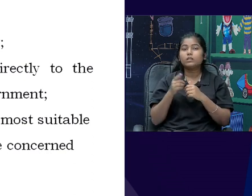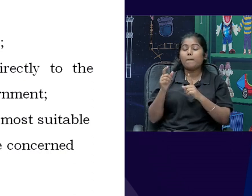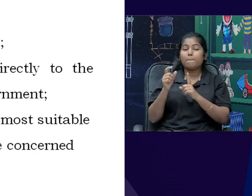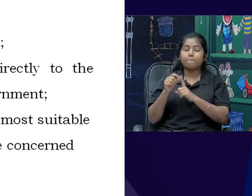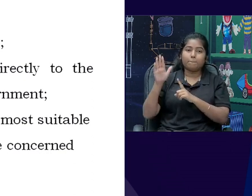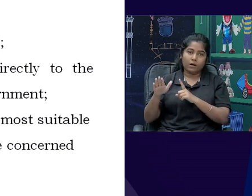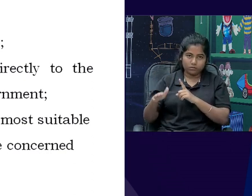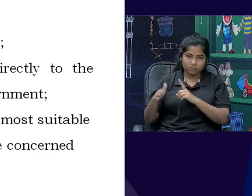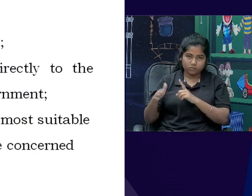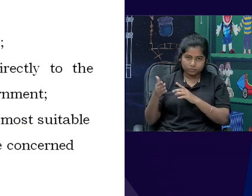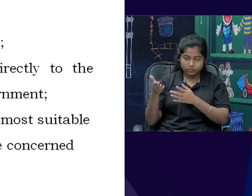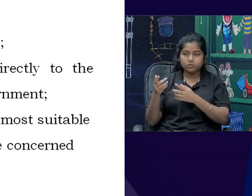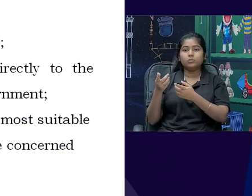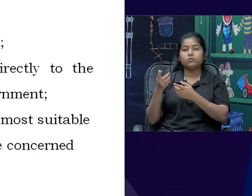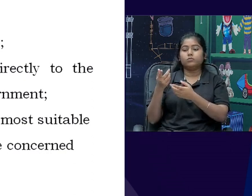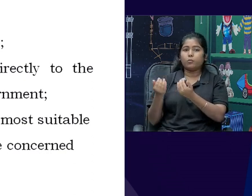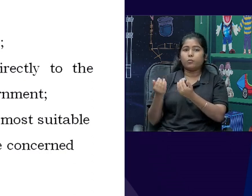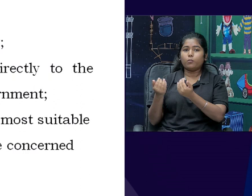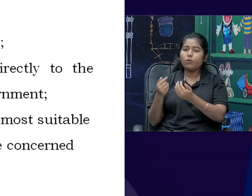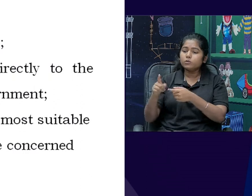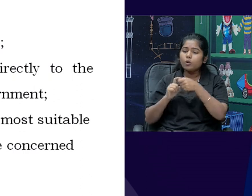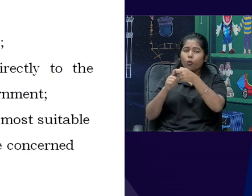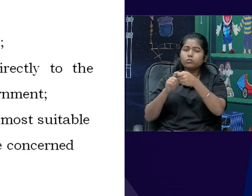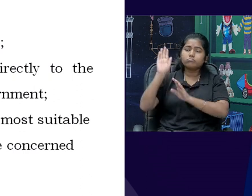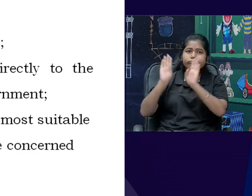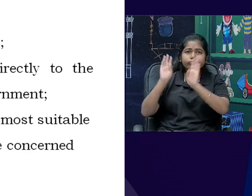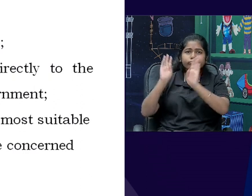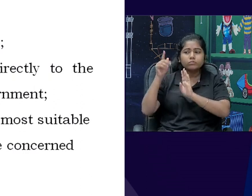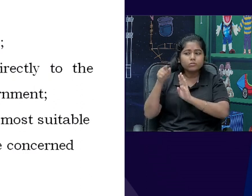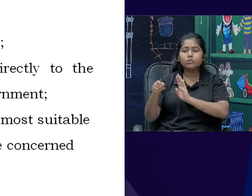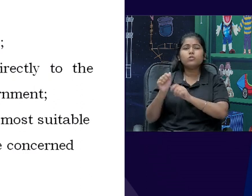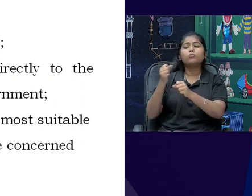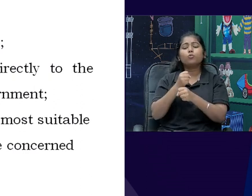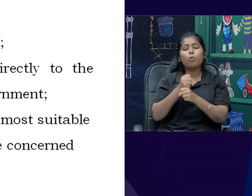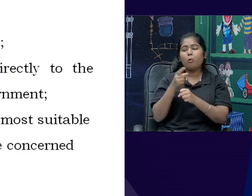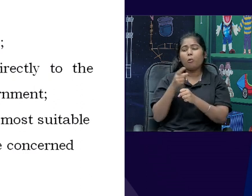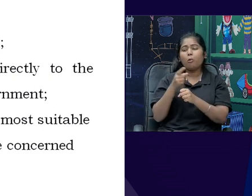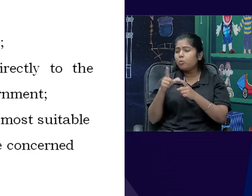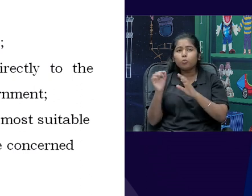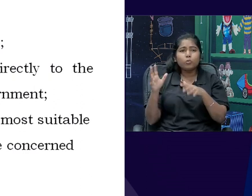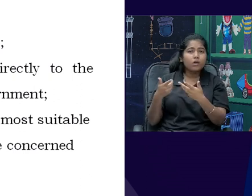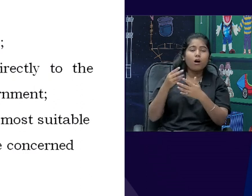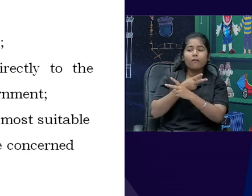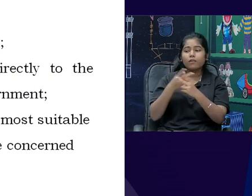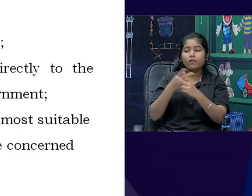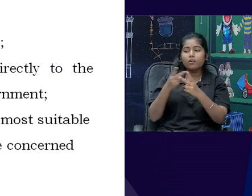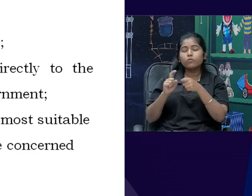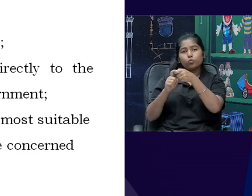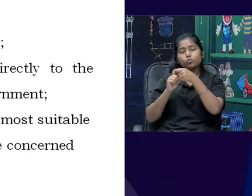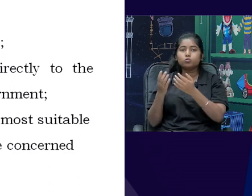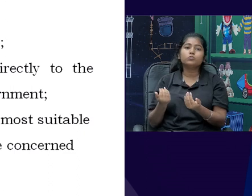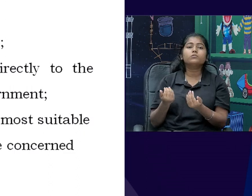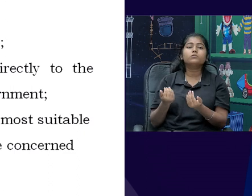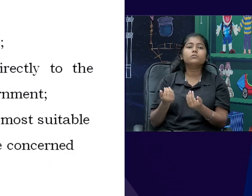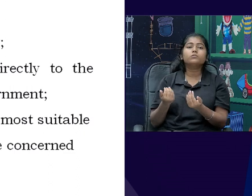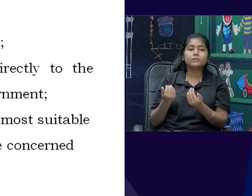parliament में question हो सकता है, government की functioning in departmental undertakings, railways में, parliament questions are raised,